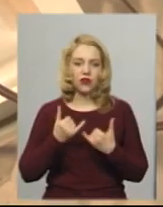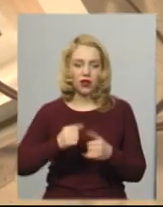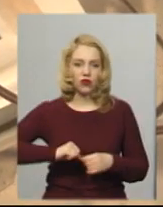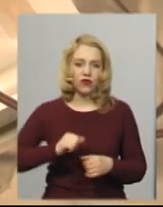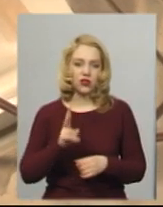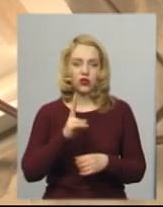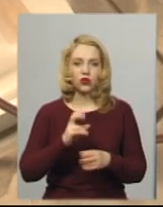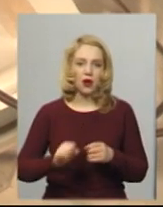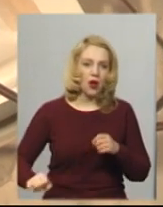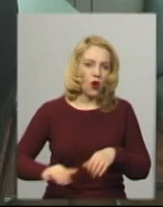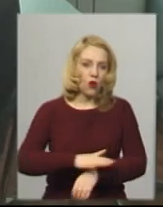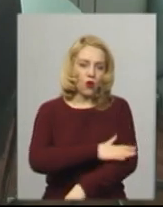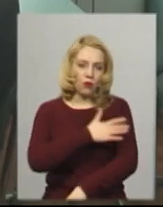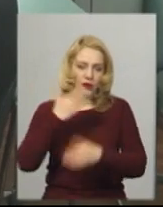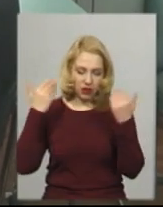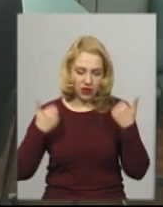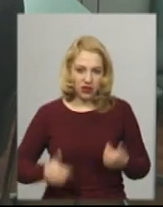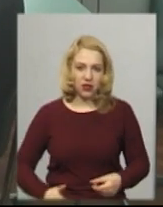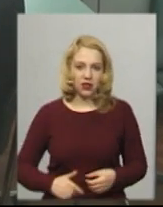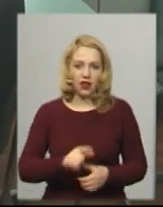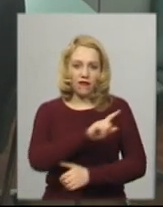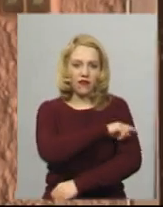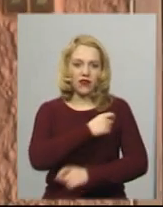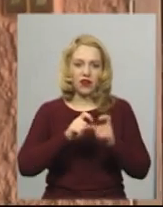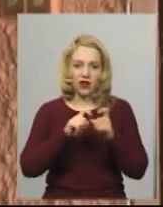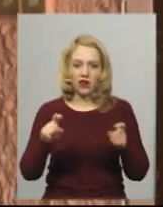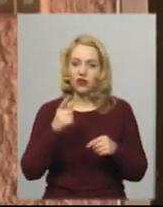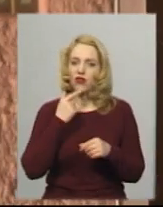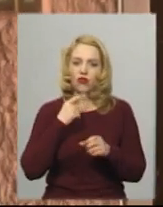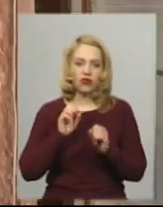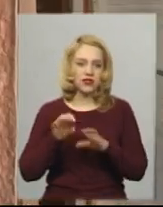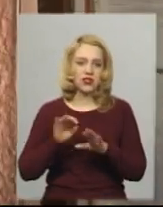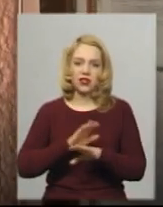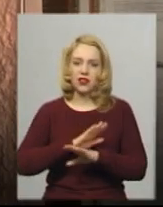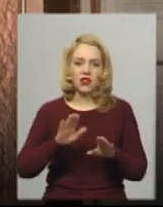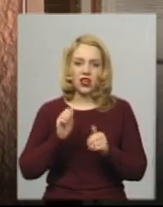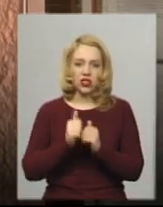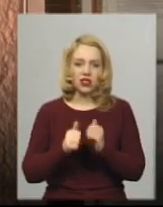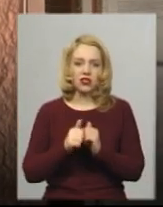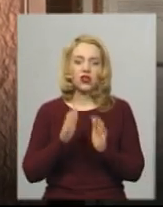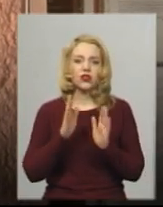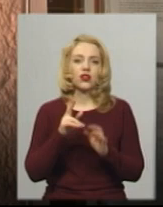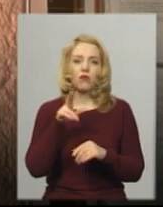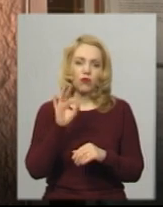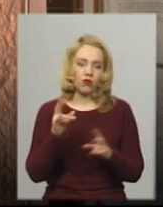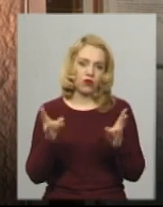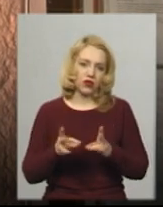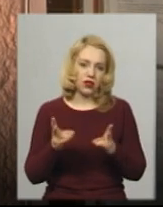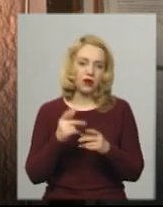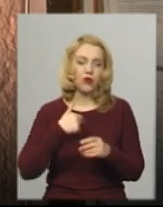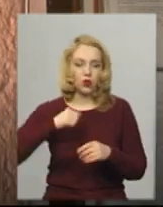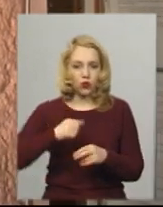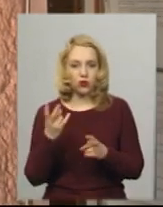перебуває з опіками тіла в лікарні. Чоловік розповідає, кров здає нечасто. Ні, тільки по потребі. Другу потрібна допомога і в таких